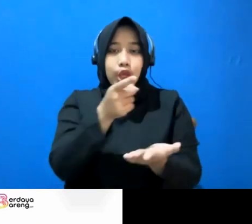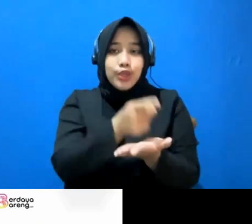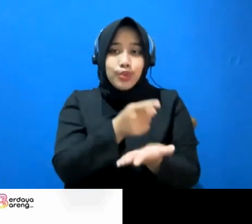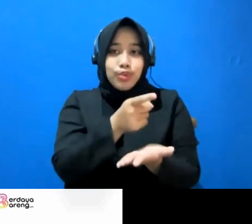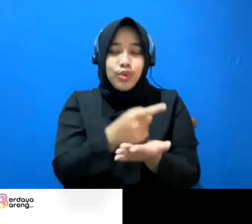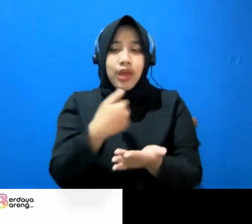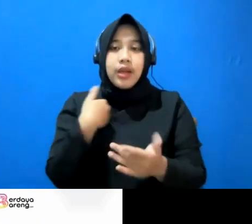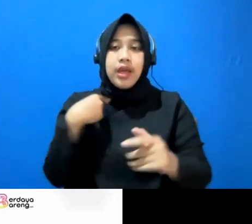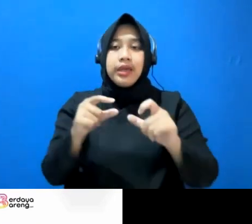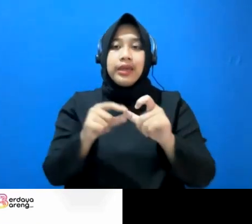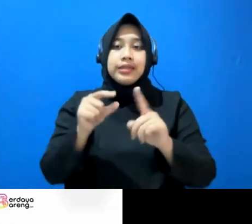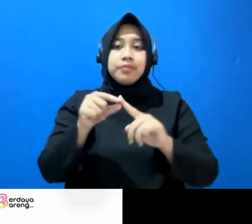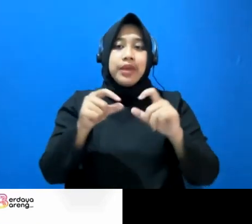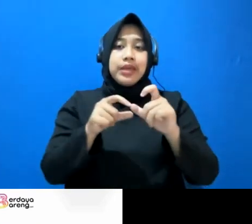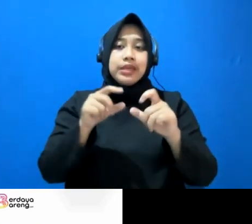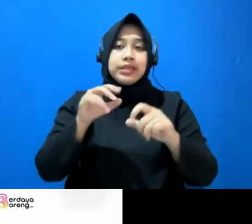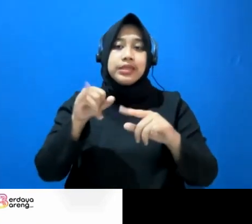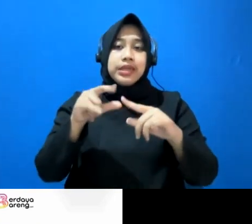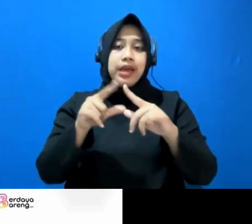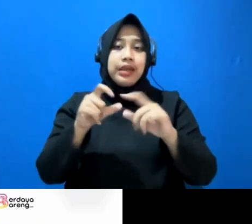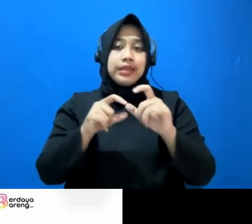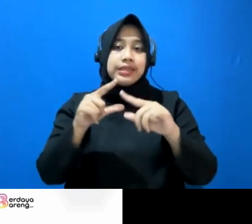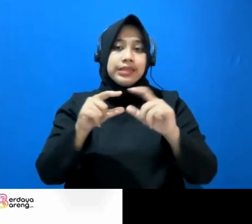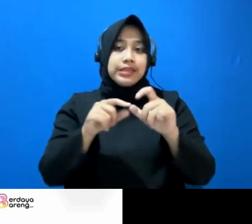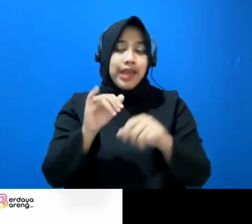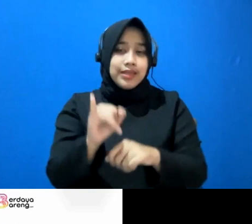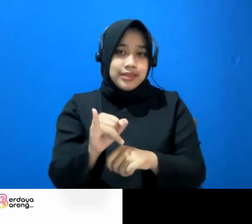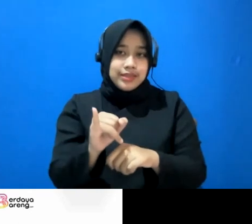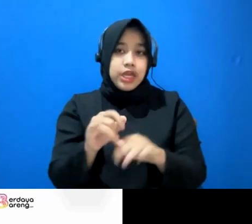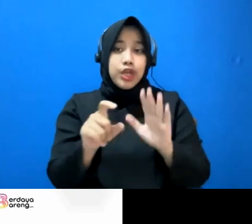spesialisasi seperti misalnya tadi dua